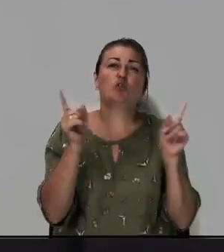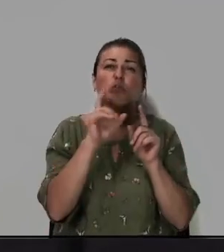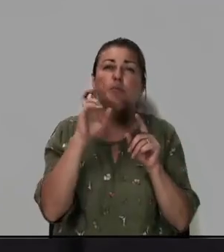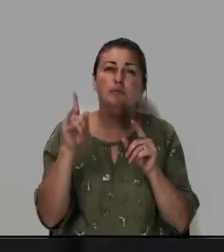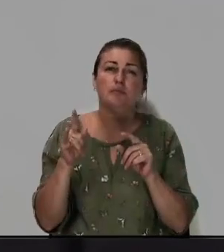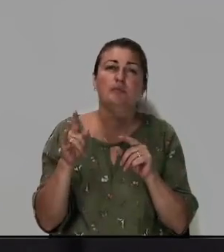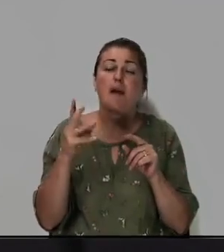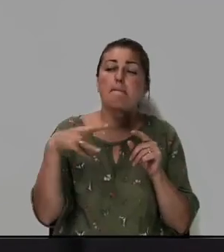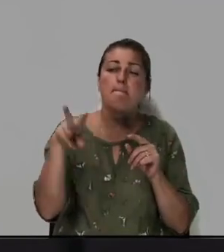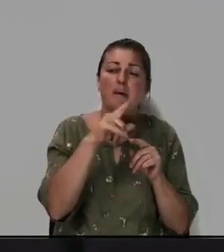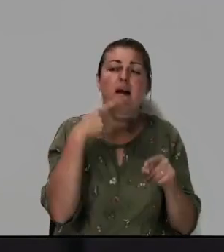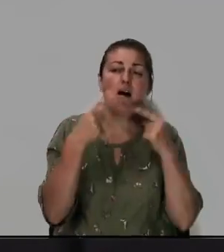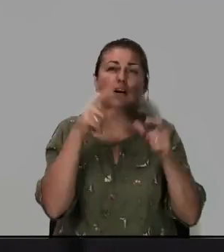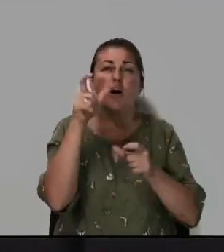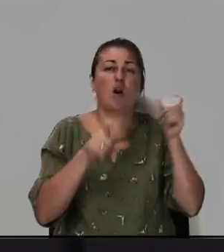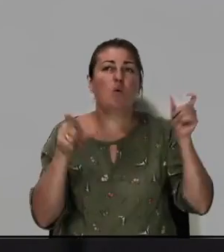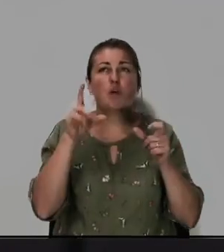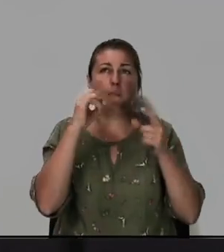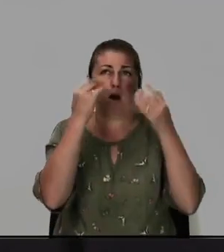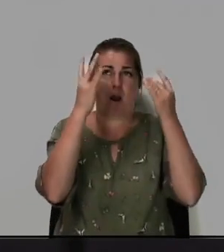мы говорили людям о нем